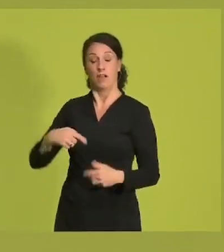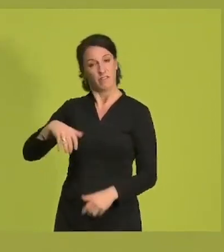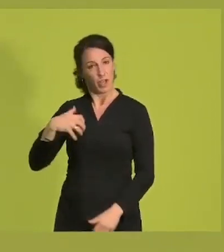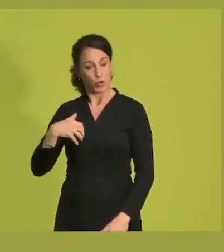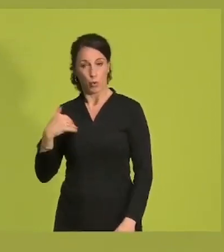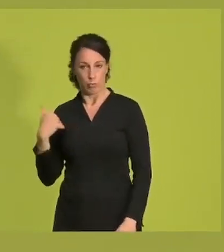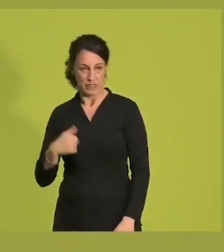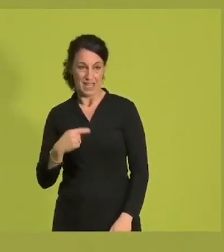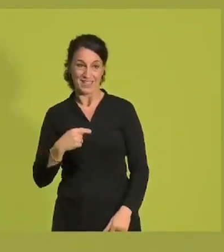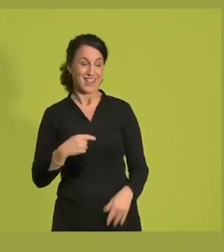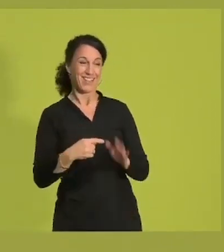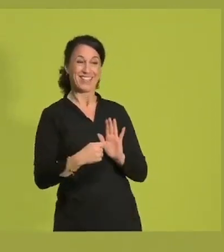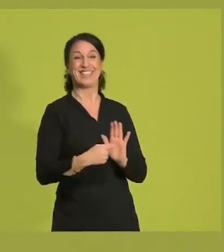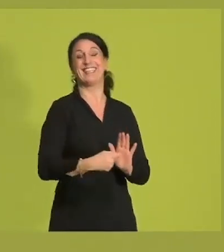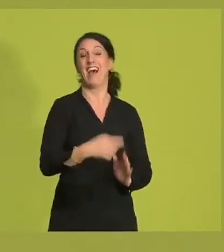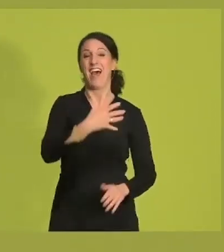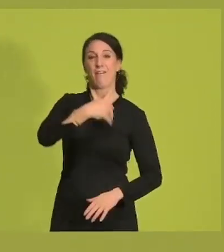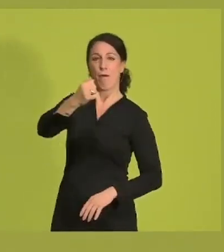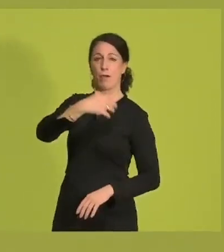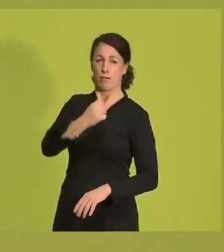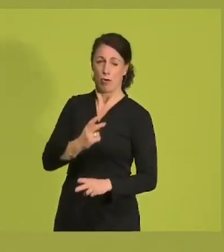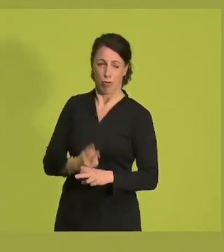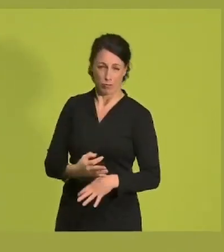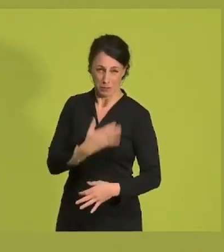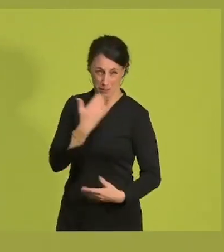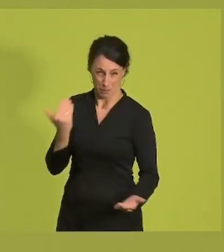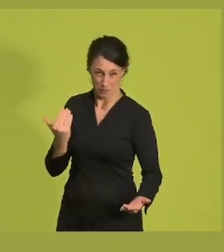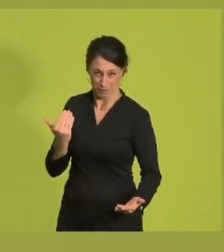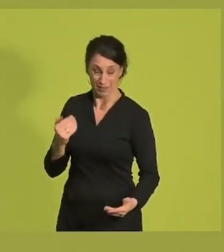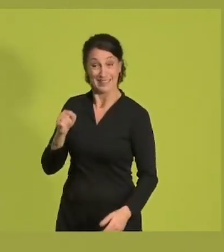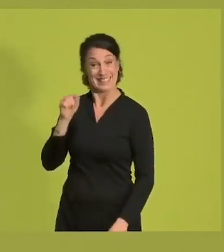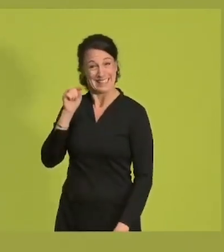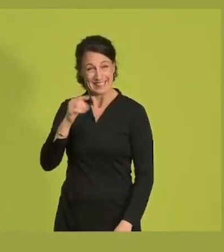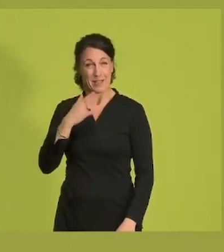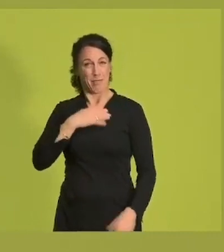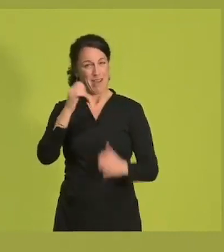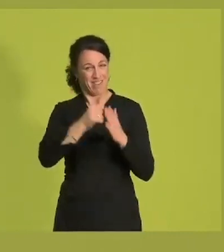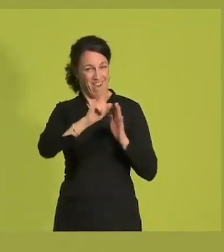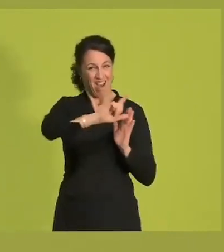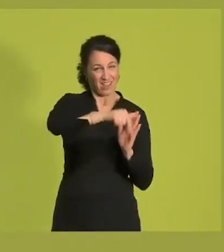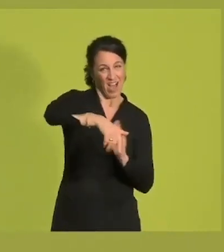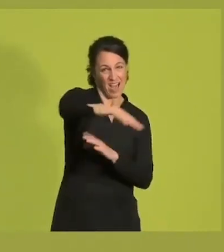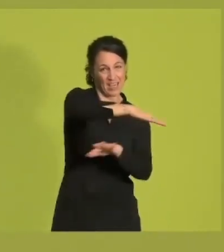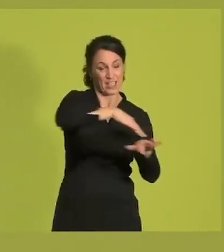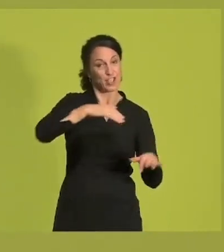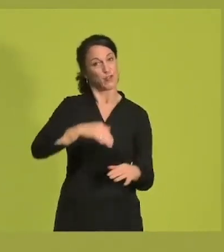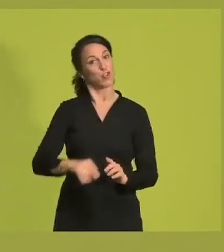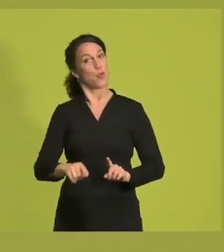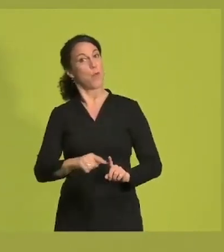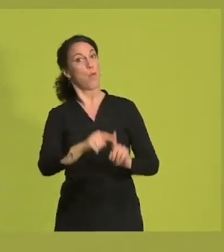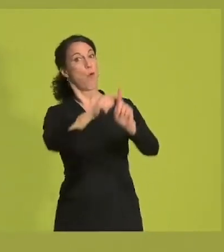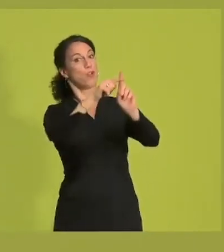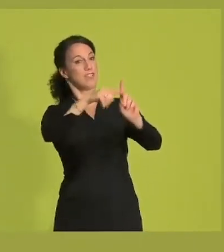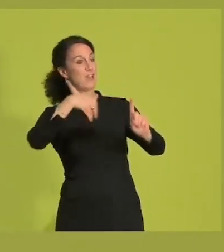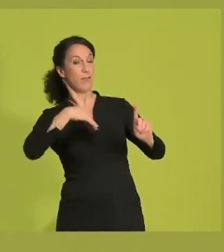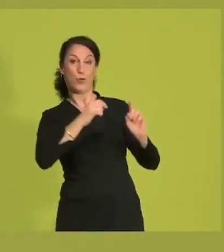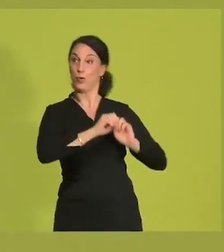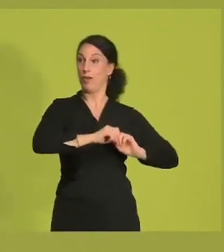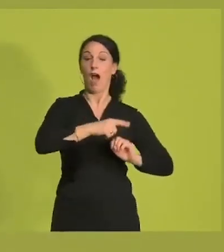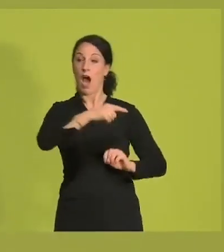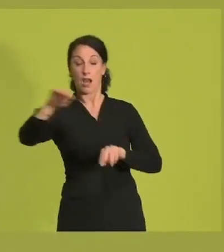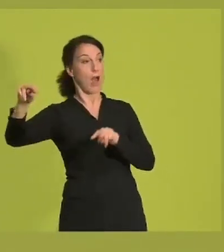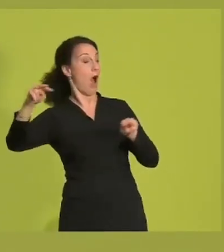bisher oft nicht die besten Erfolge erzielt haben. Ich möchte in diesem Wahlkreis mit einer positiven grünen Erzählung alle Menschen begeistern.